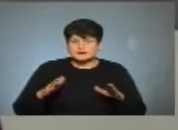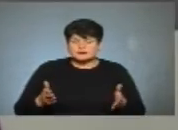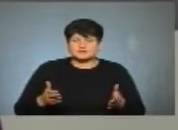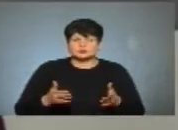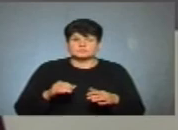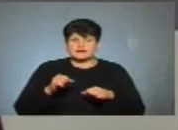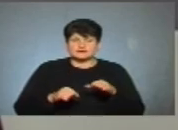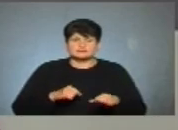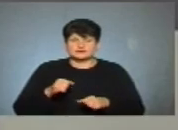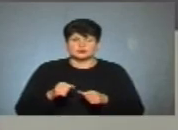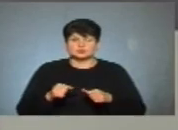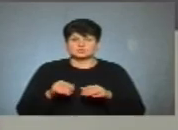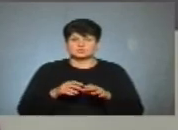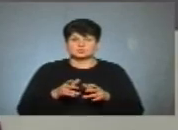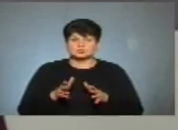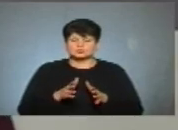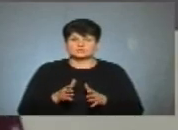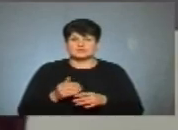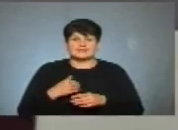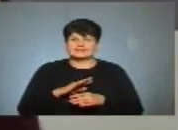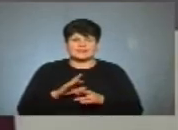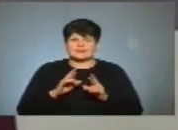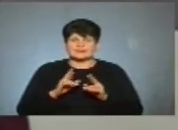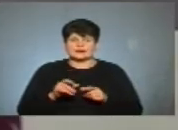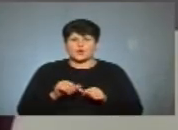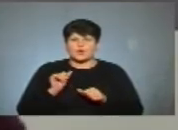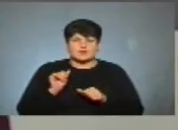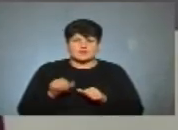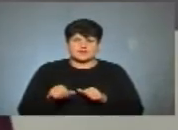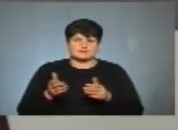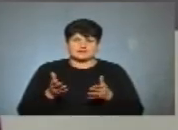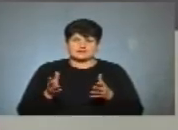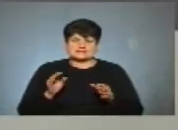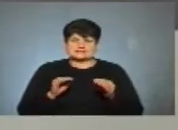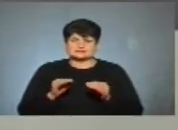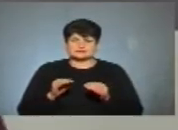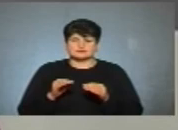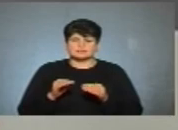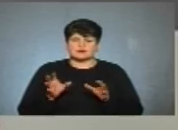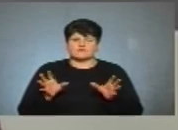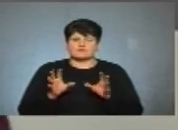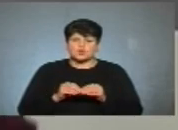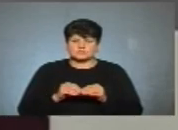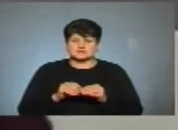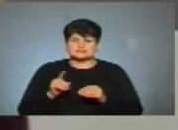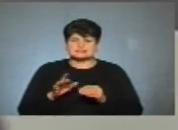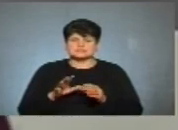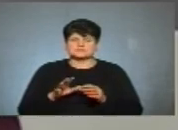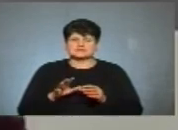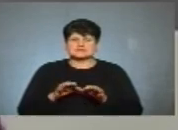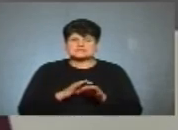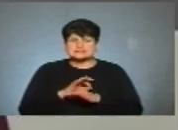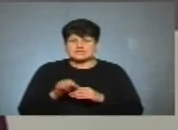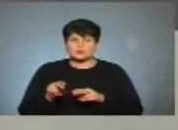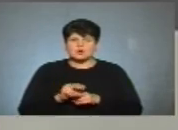велоінфраструктура міста, але не як окрема якась складова, а в комплексі з цілою такою